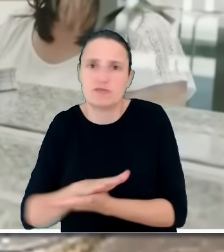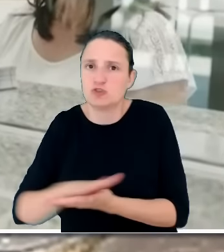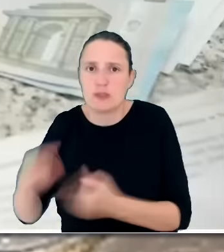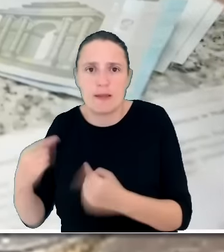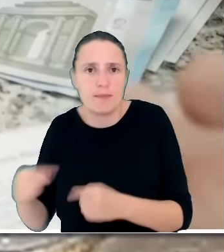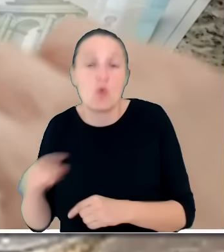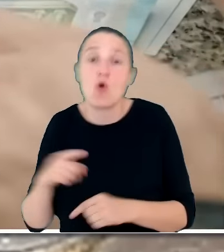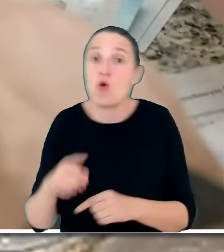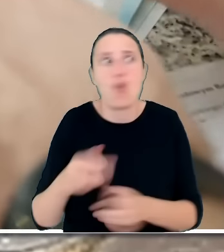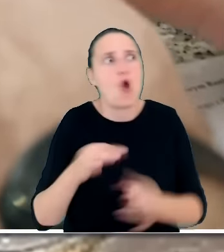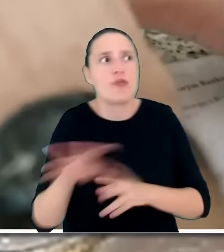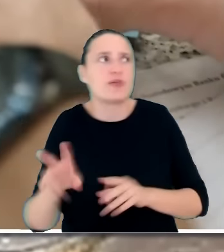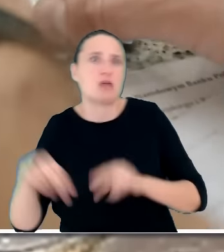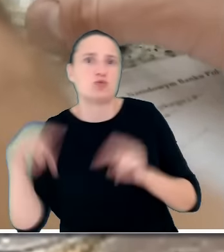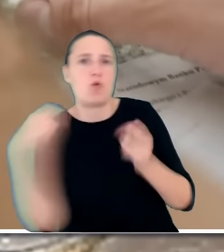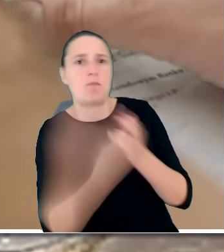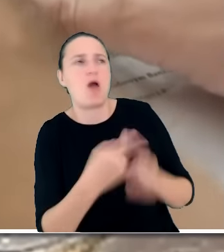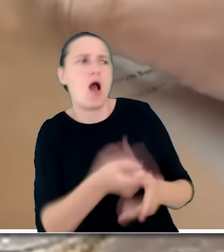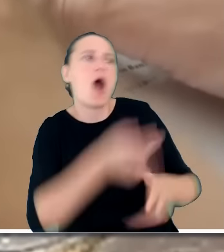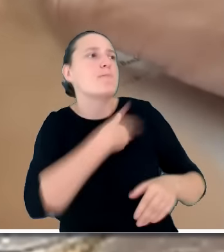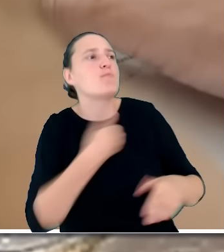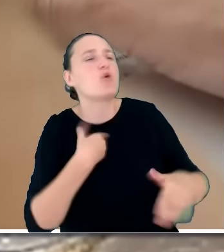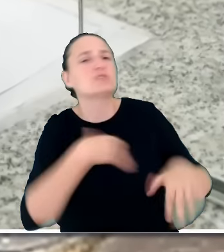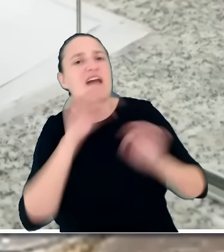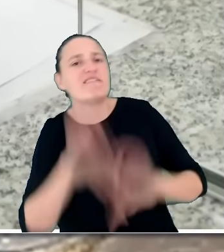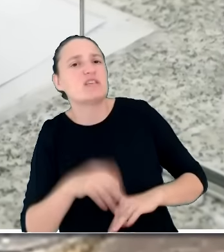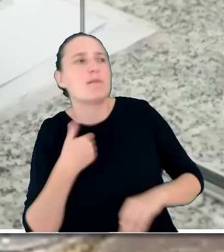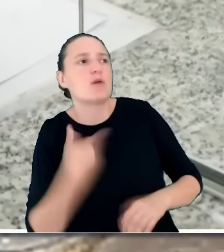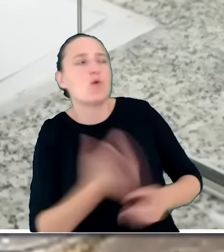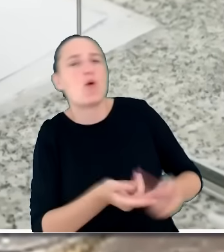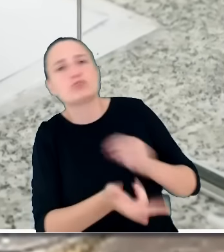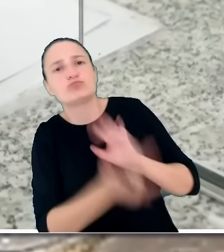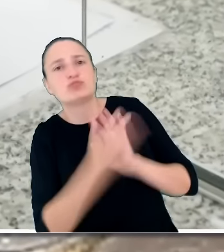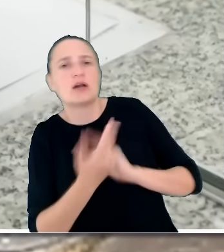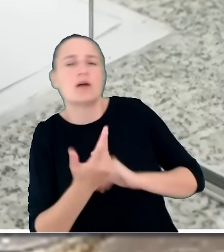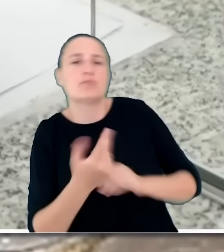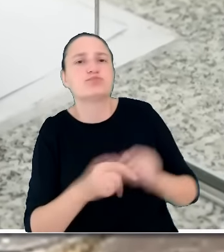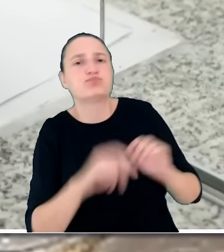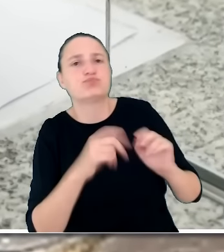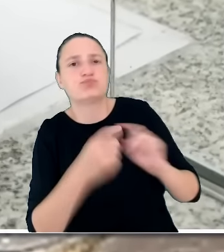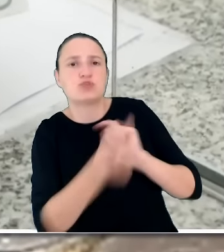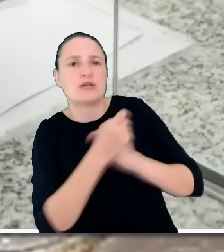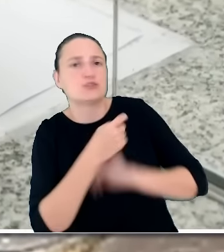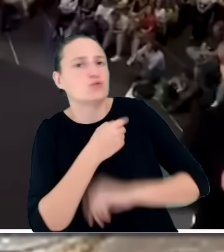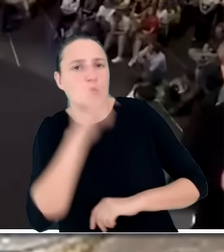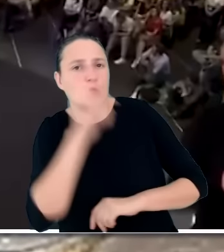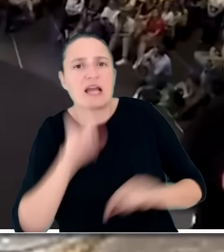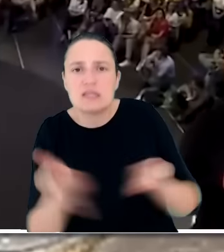polskich winach wobec Ukrainy, o akcji Wisła. Pan premier